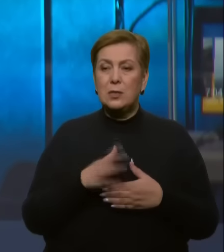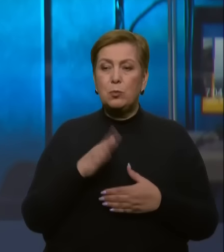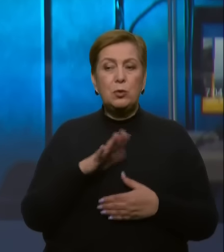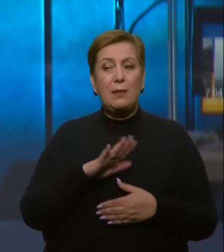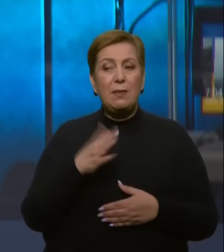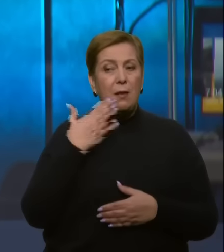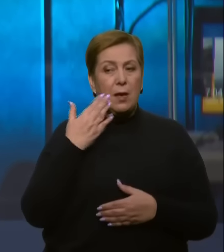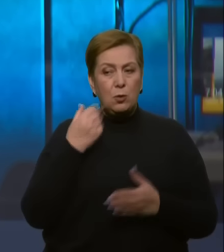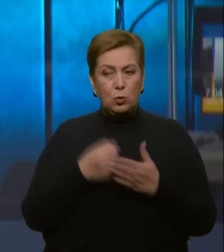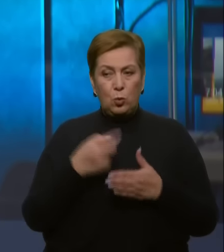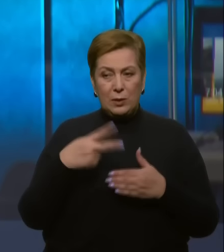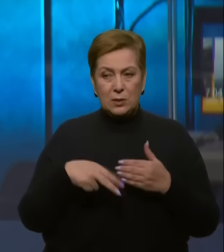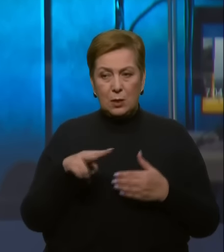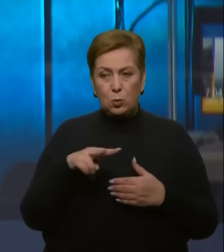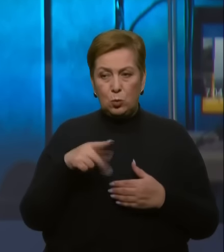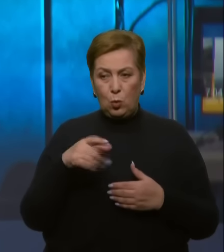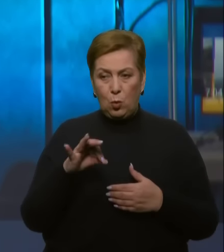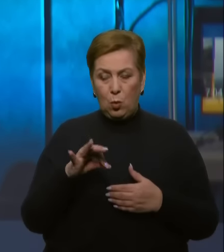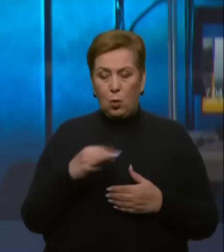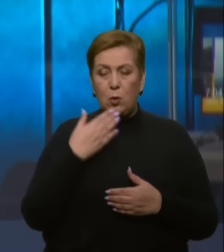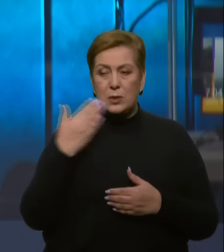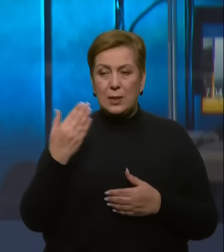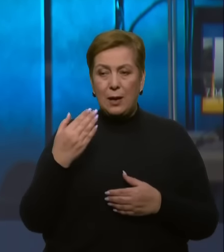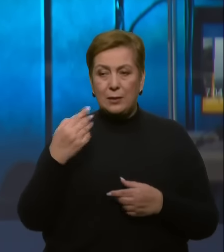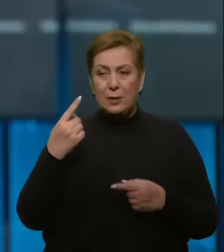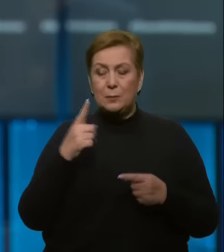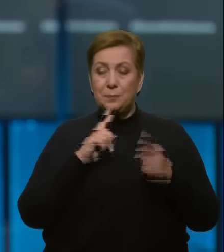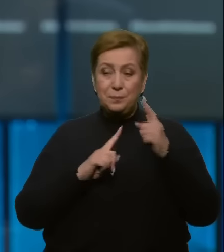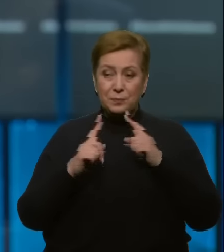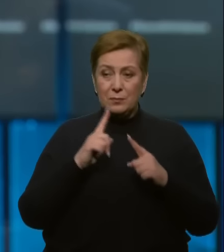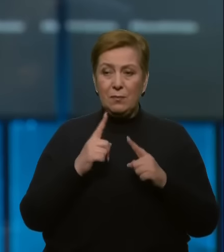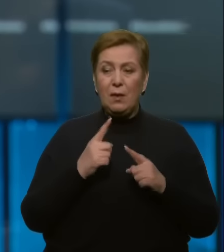останній раунд вимагає кількох тижнів переговорів.